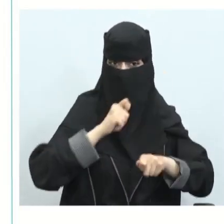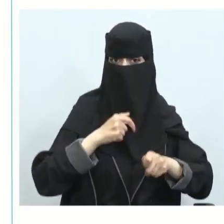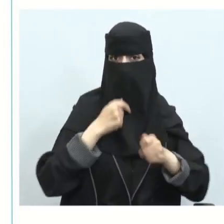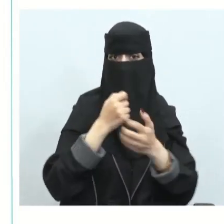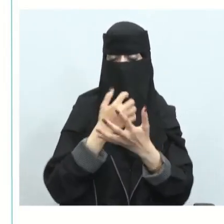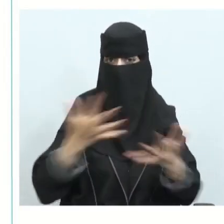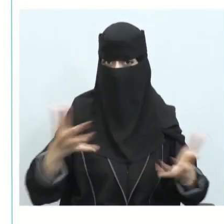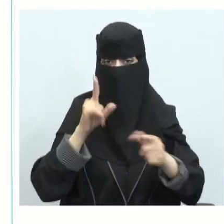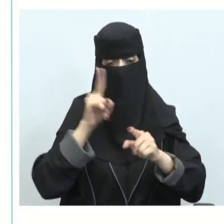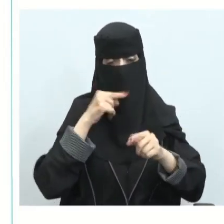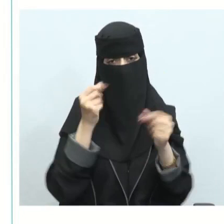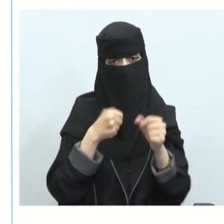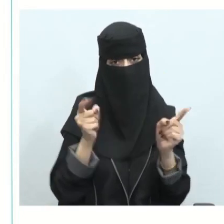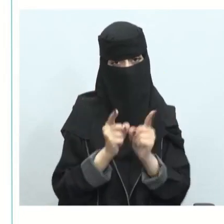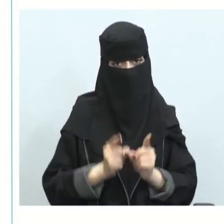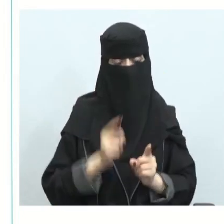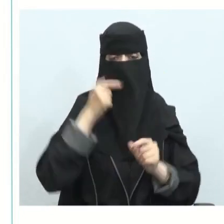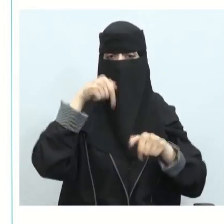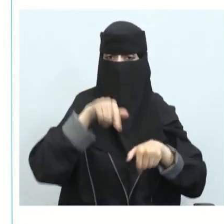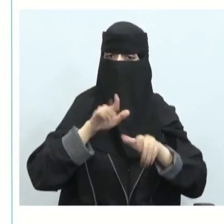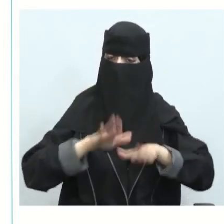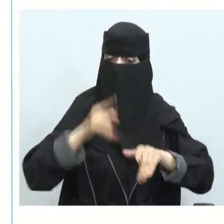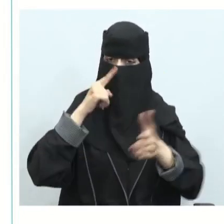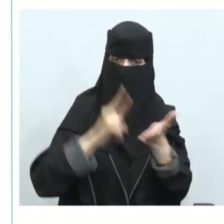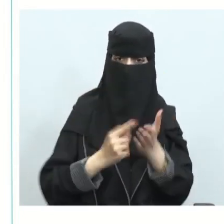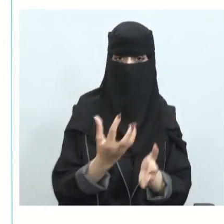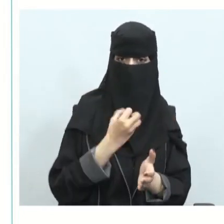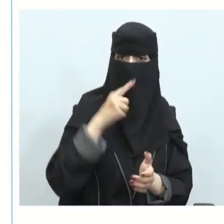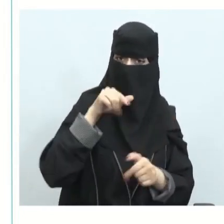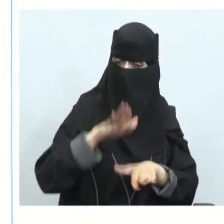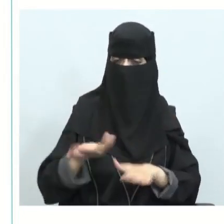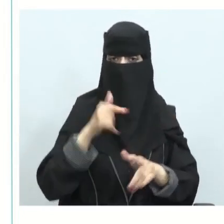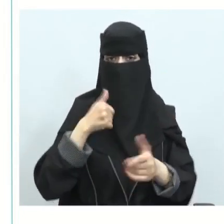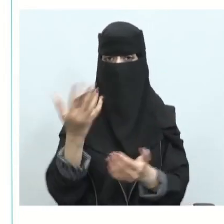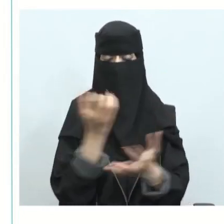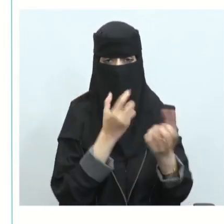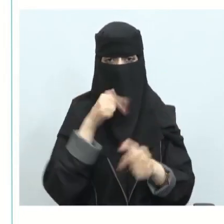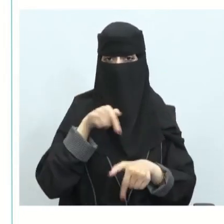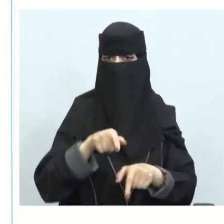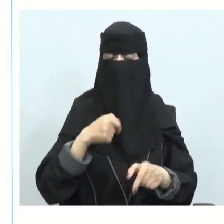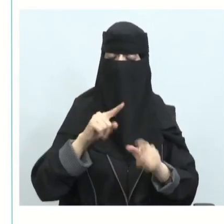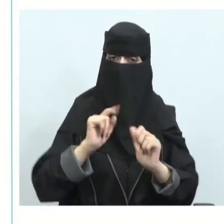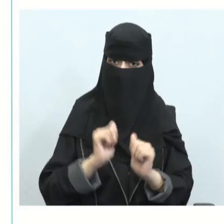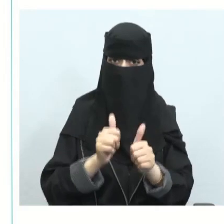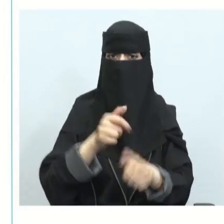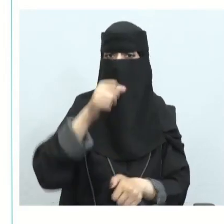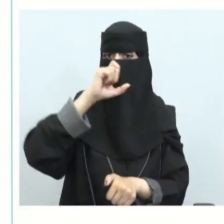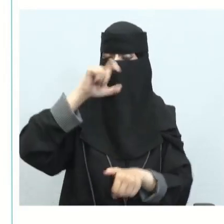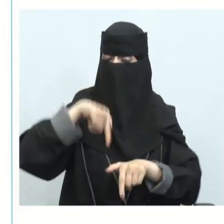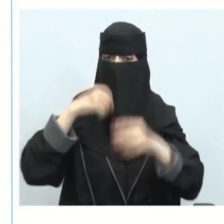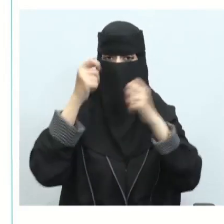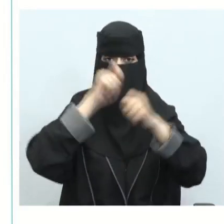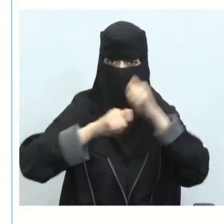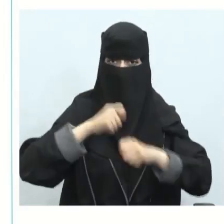وتكون هذه أيضا قابلة للشرب هذه الموارد للمياه تكون صالحة للشرب ملائمة